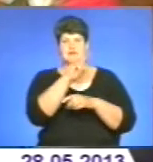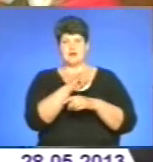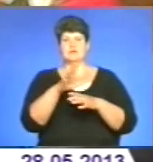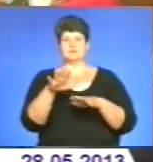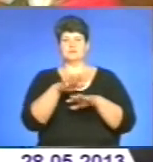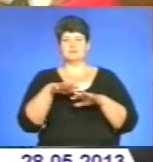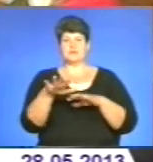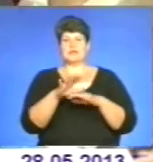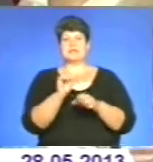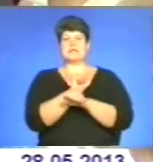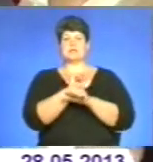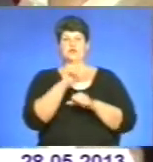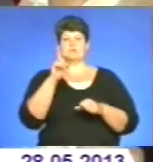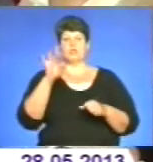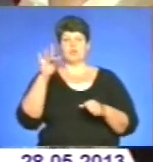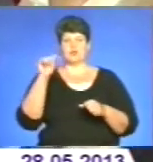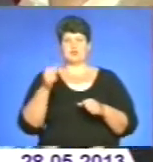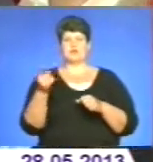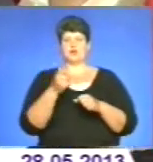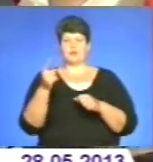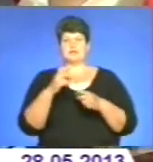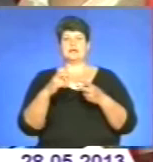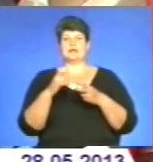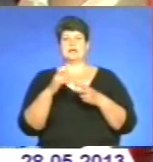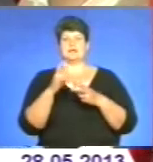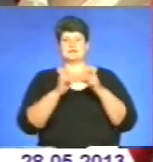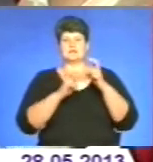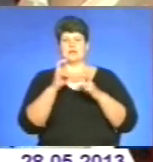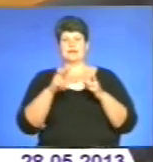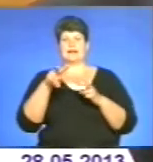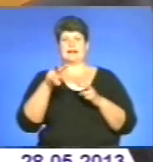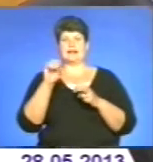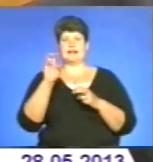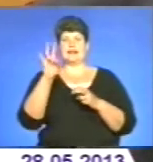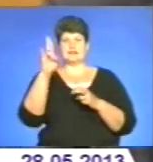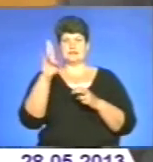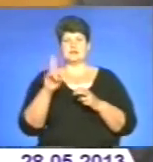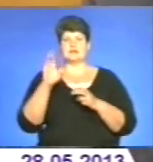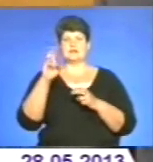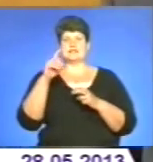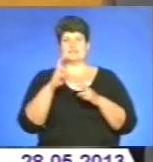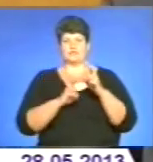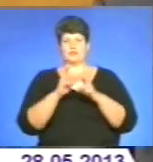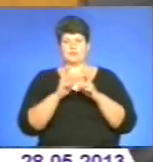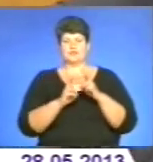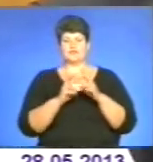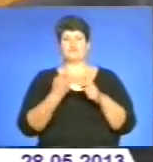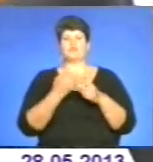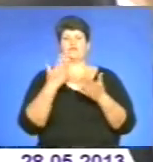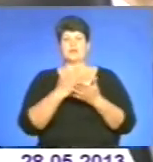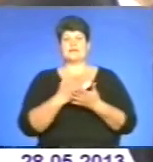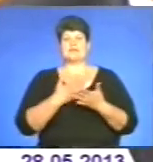Збруч», «Тернопільський державний завод з виробництва м'ясокісткового борошна «Ветсанзавод». У нас є такі два підприємства основні.